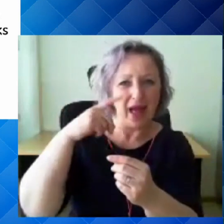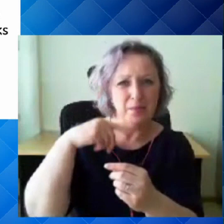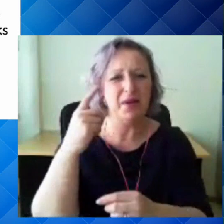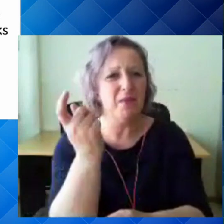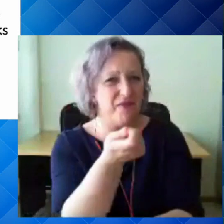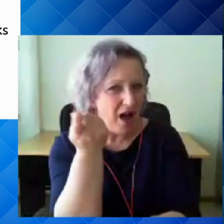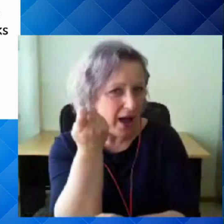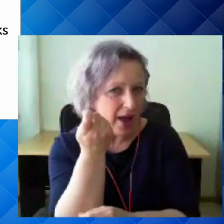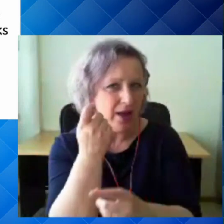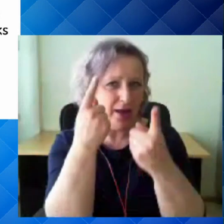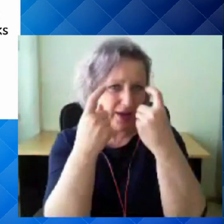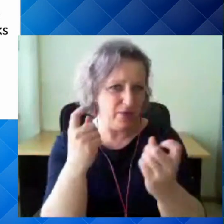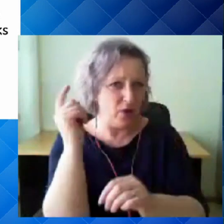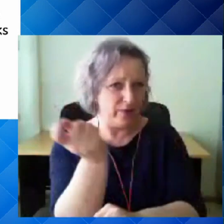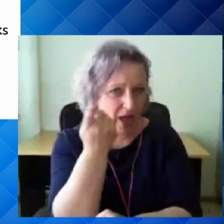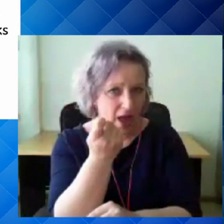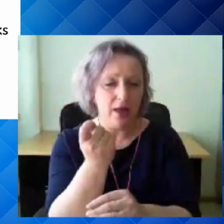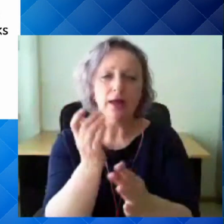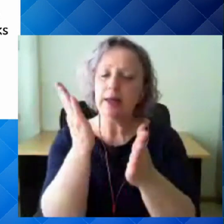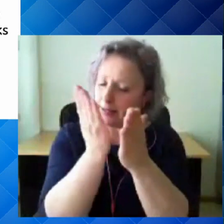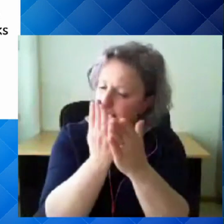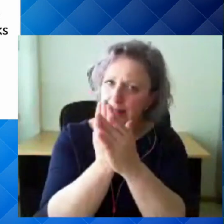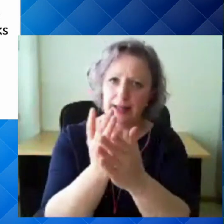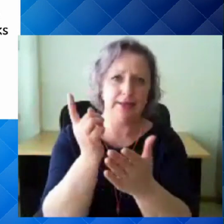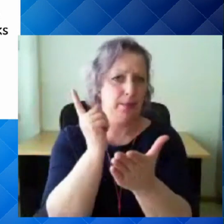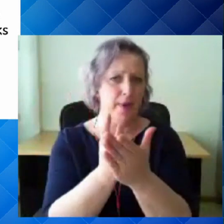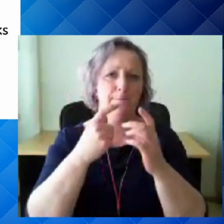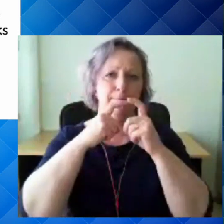kindlasti peame ka maskikama.